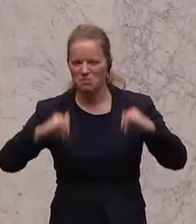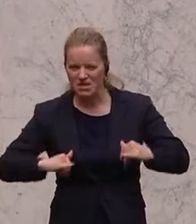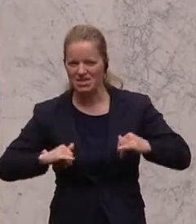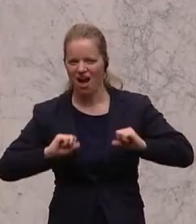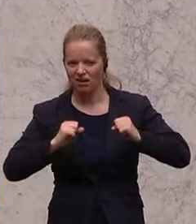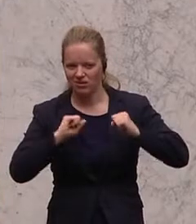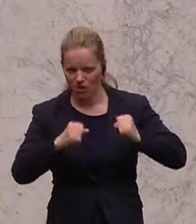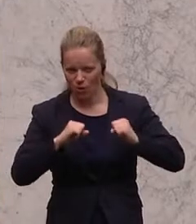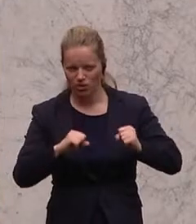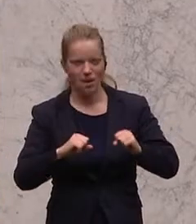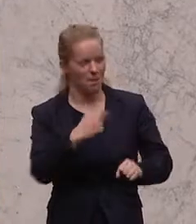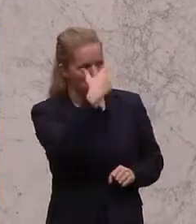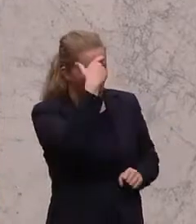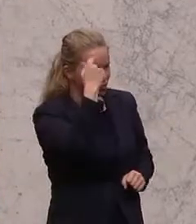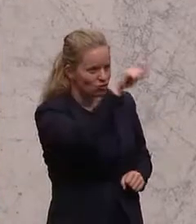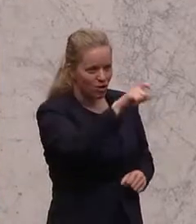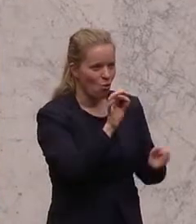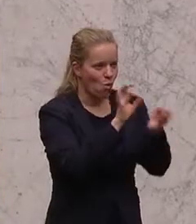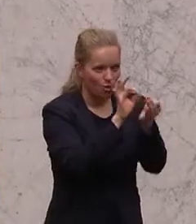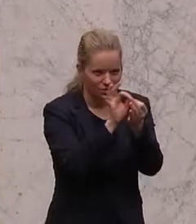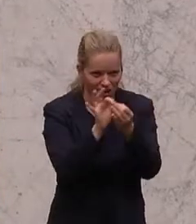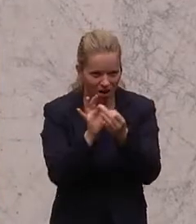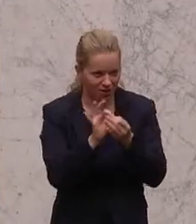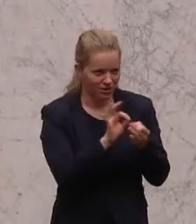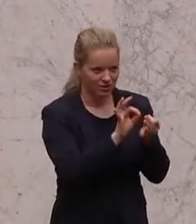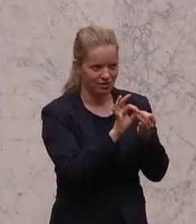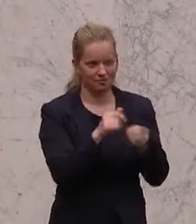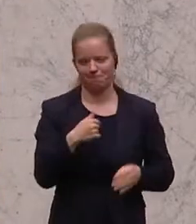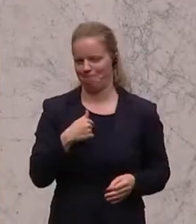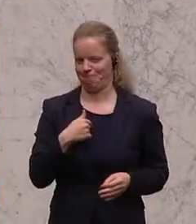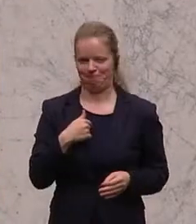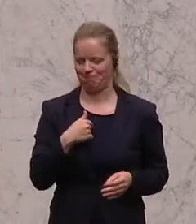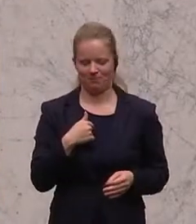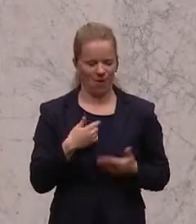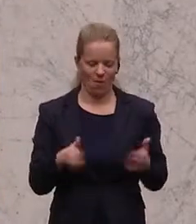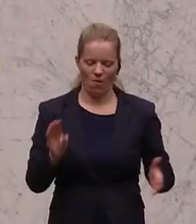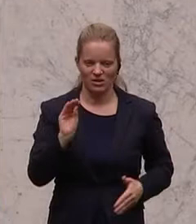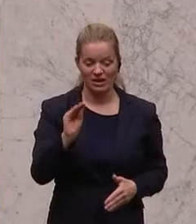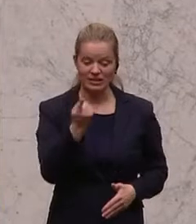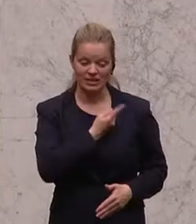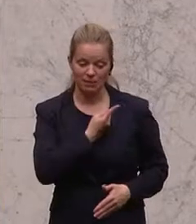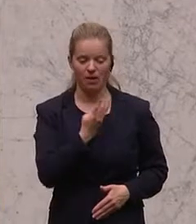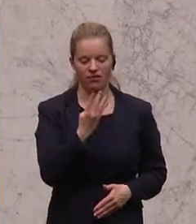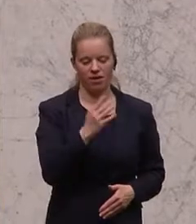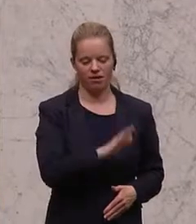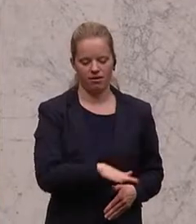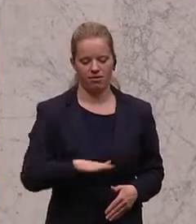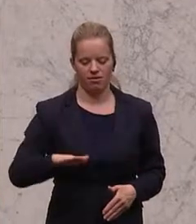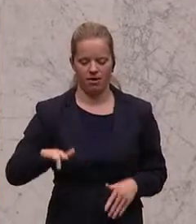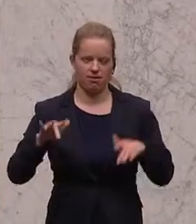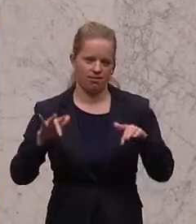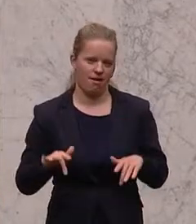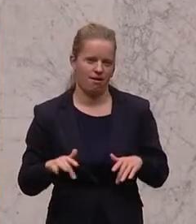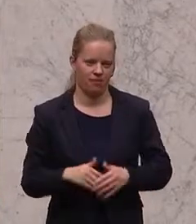um mit Menschen draußen in Kontakt zu kommen. Auch da sage ich Ihnen, ich habe selbst vier Kinder. Ich